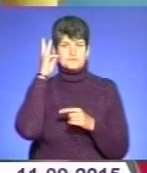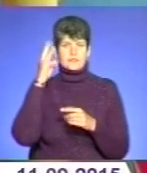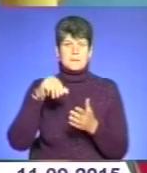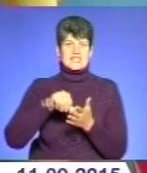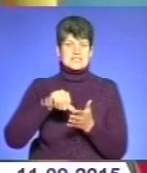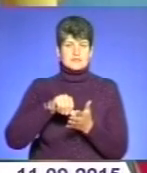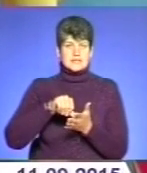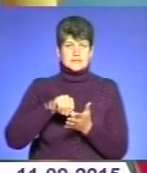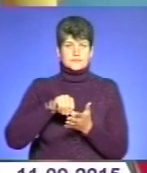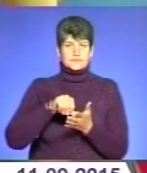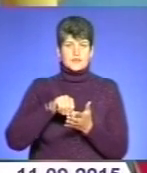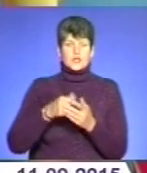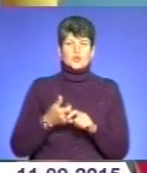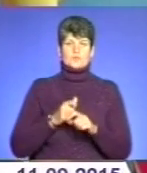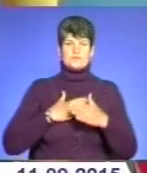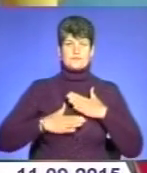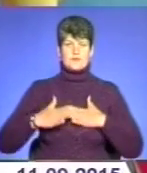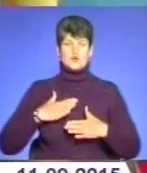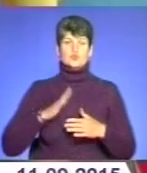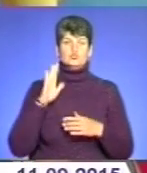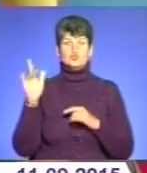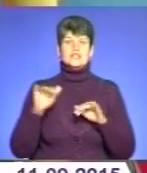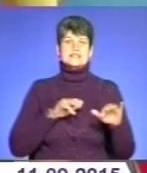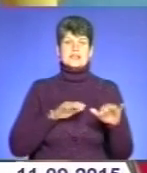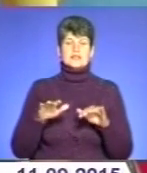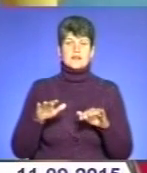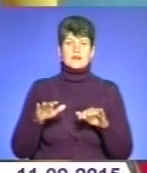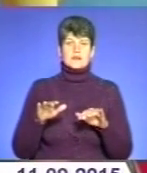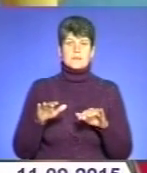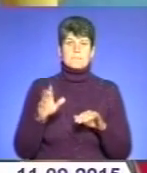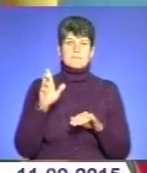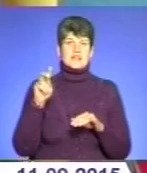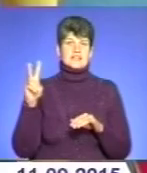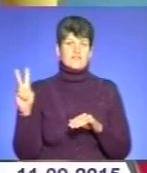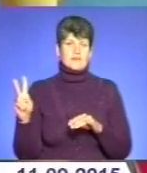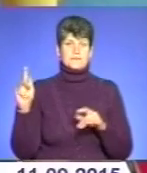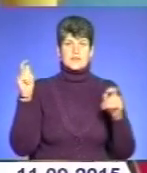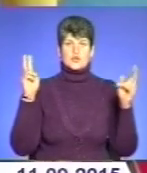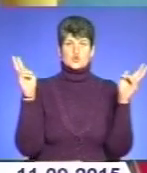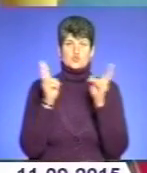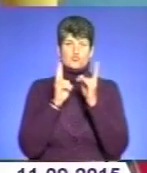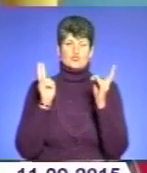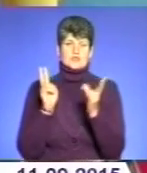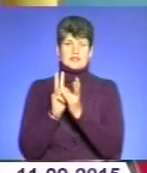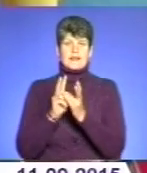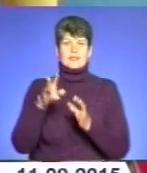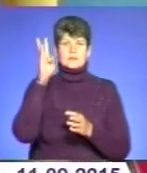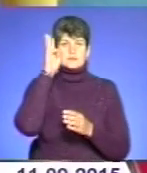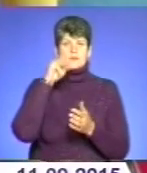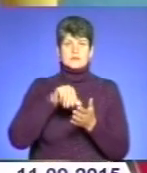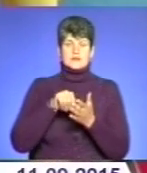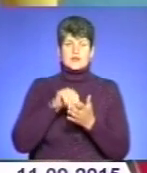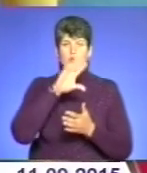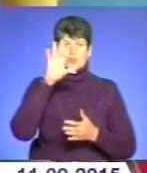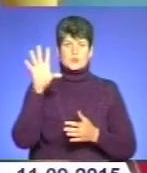дуже відрадно, що буде такий захід, як в формі Б2, будуть зустрічі дипломатичного представника і